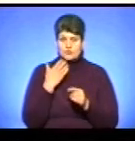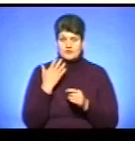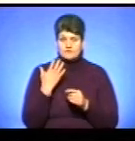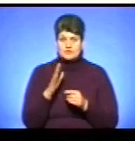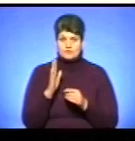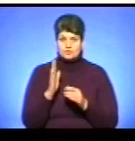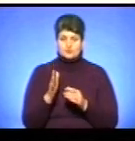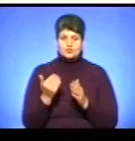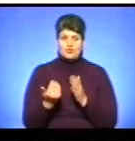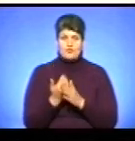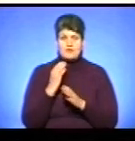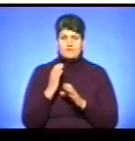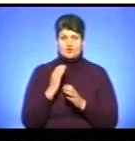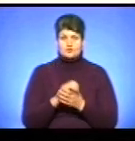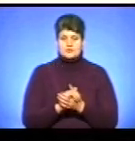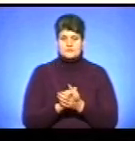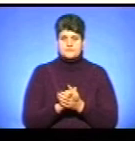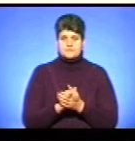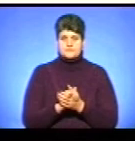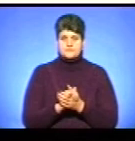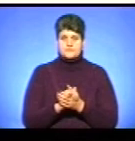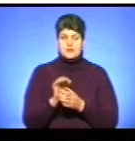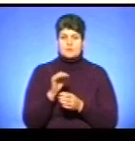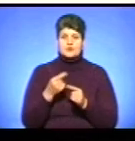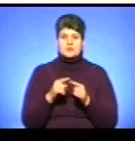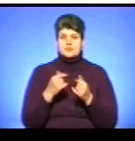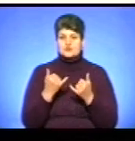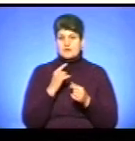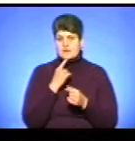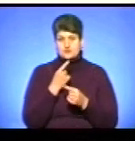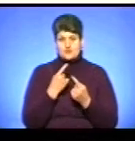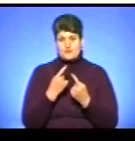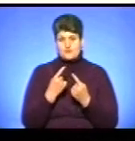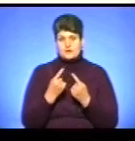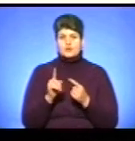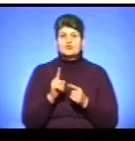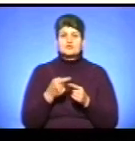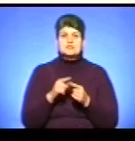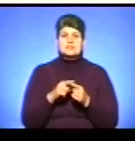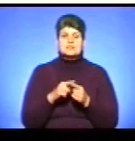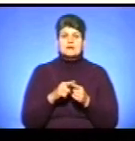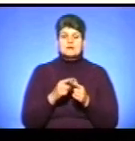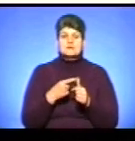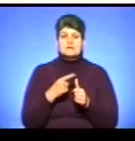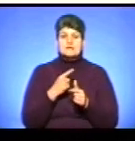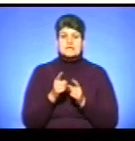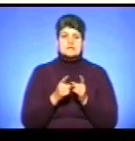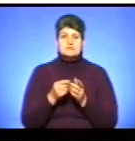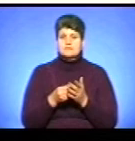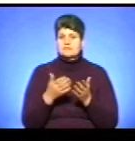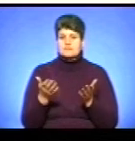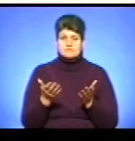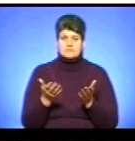курсувати нові автобуси? Ну, про це все одні важко говорити. Що таке зміна тарифу? Це